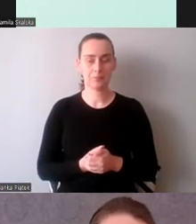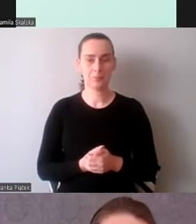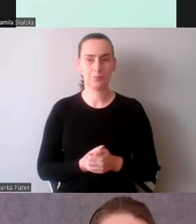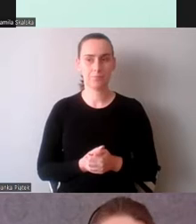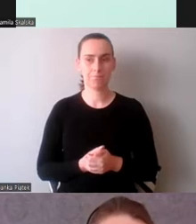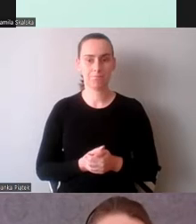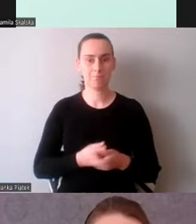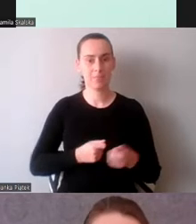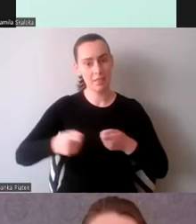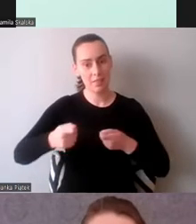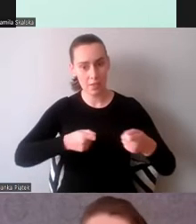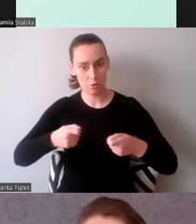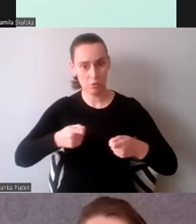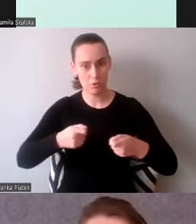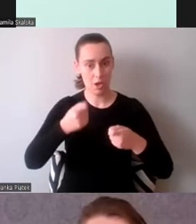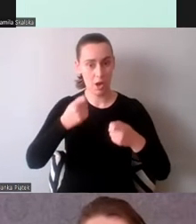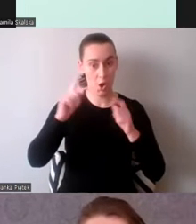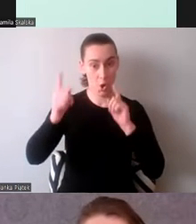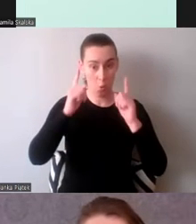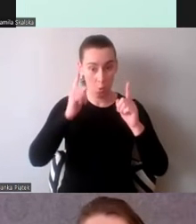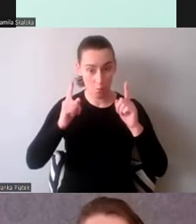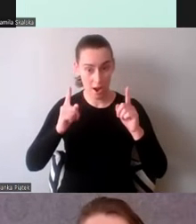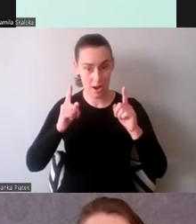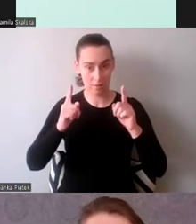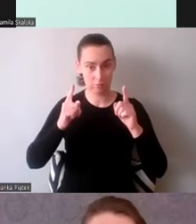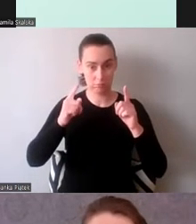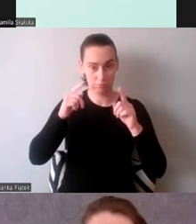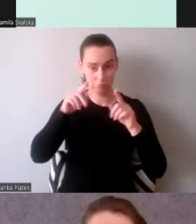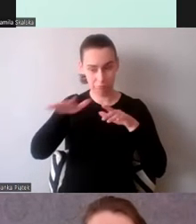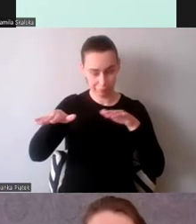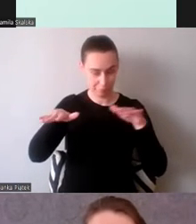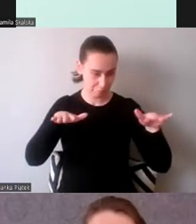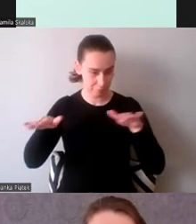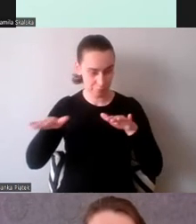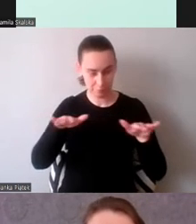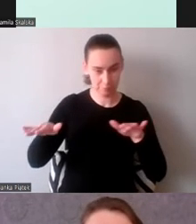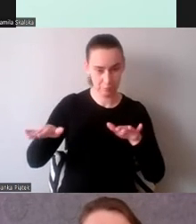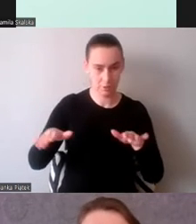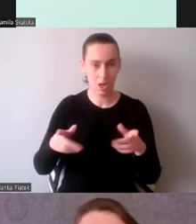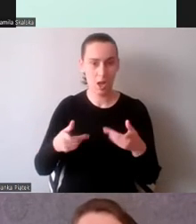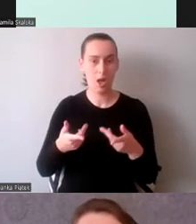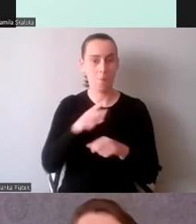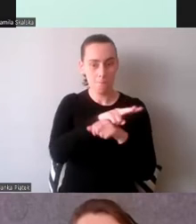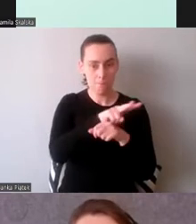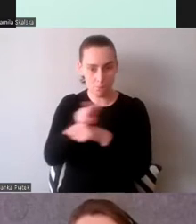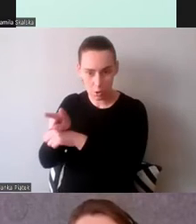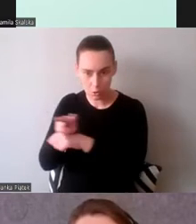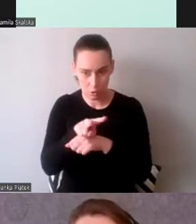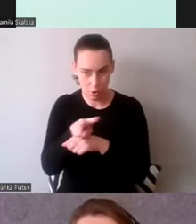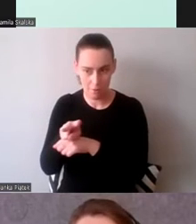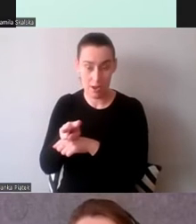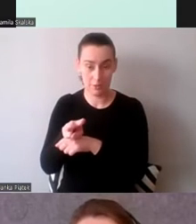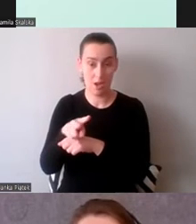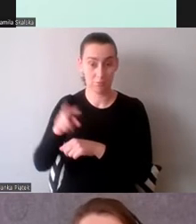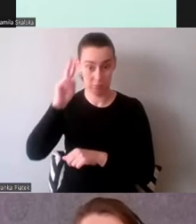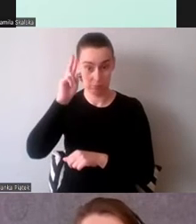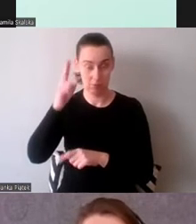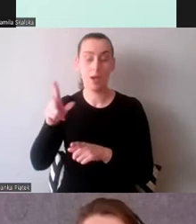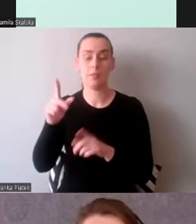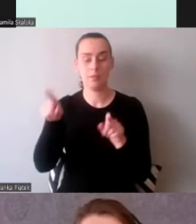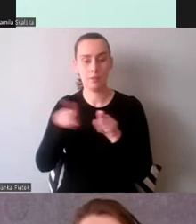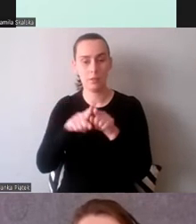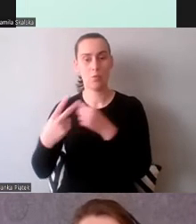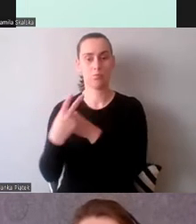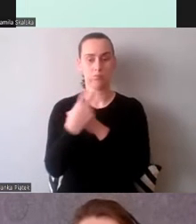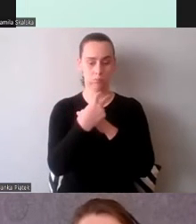zdolnościami uwagi, komunikacja niewerwalna, monitorowanie rozumienia i produkcji, oraz rozwiązywanie problemów.